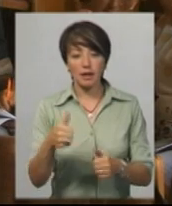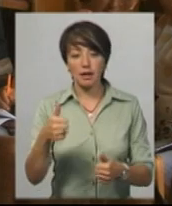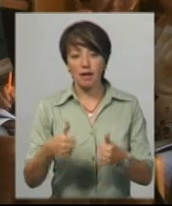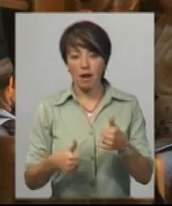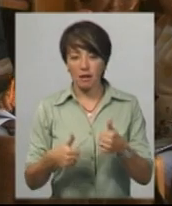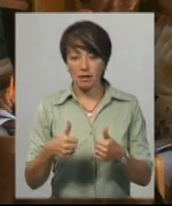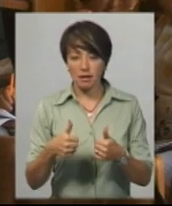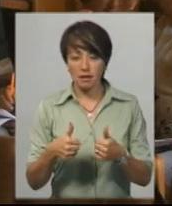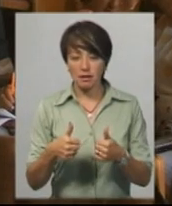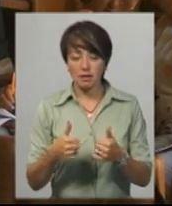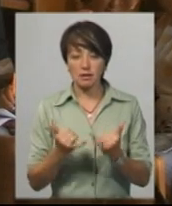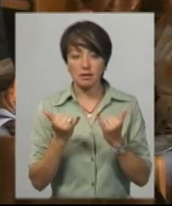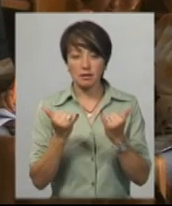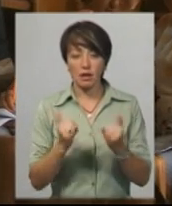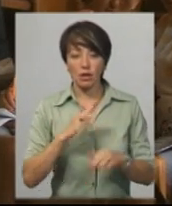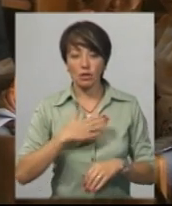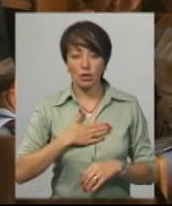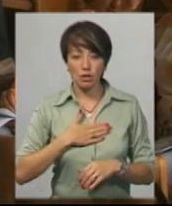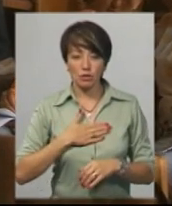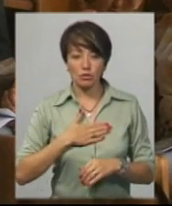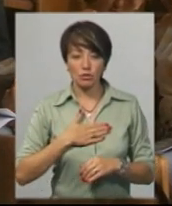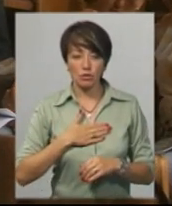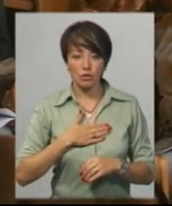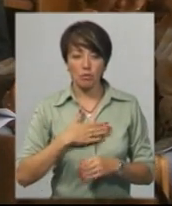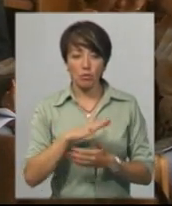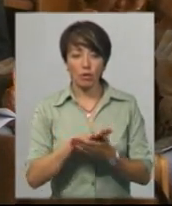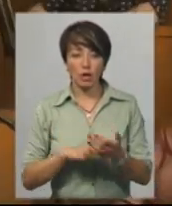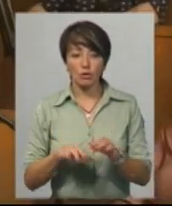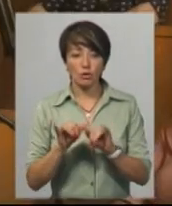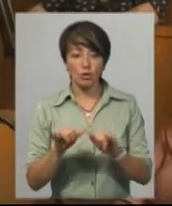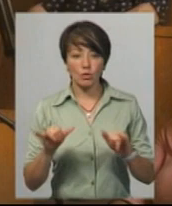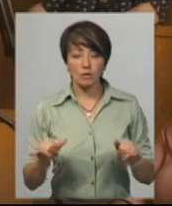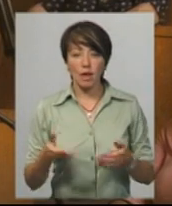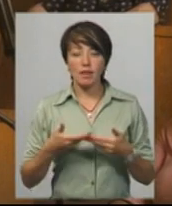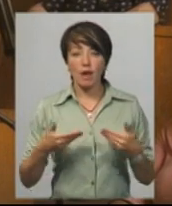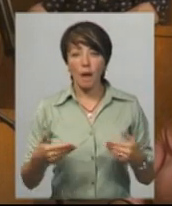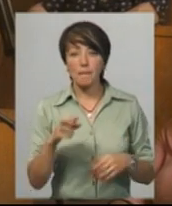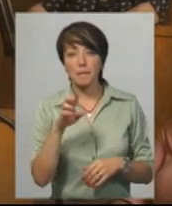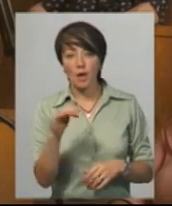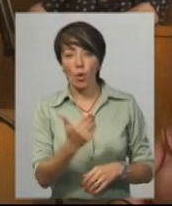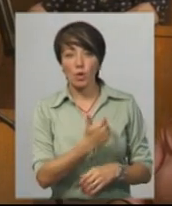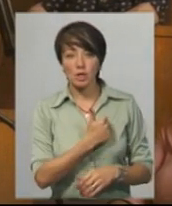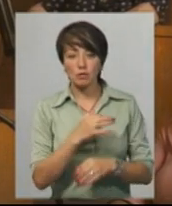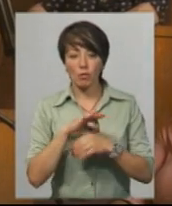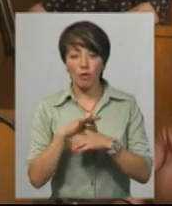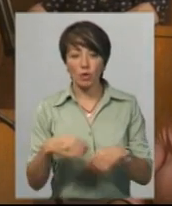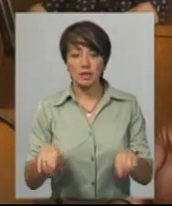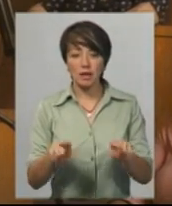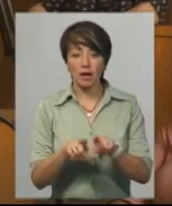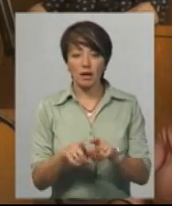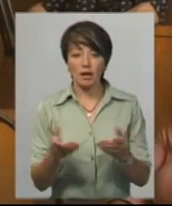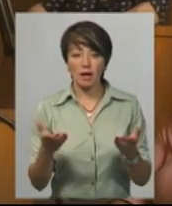для нашого подальшого розвитку. Нам би хотілося проводити такі